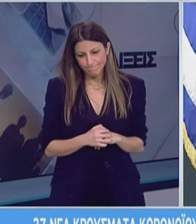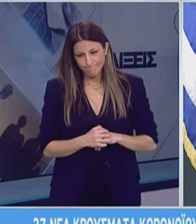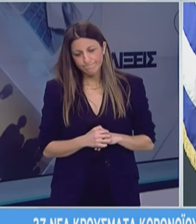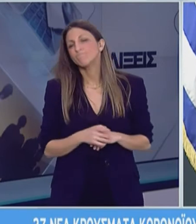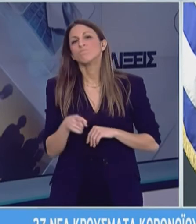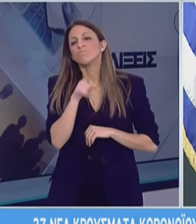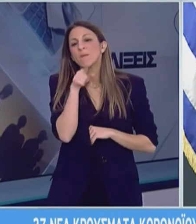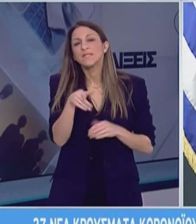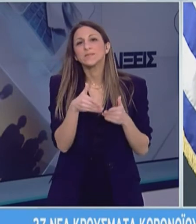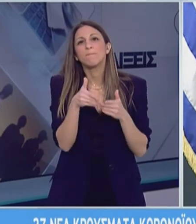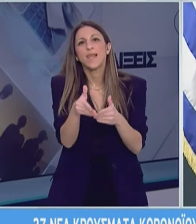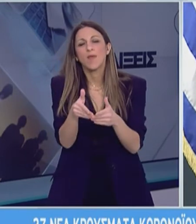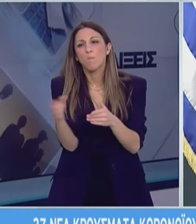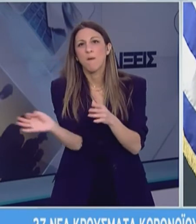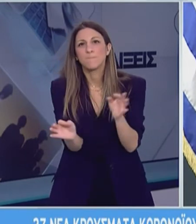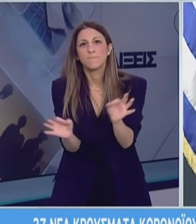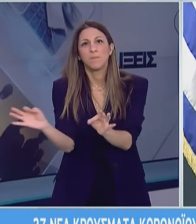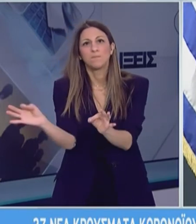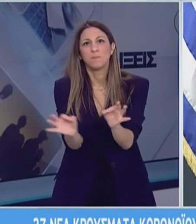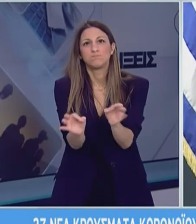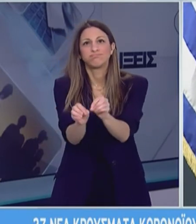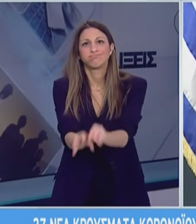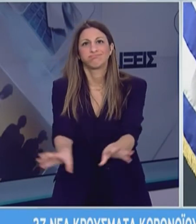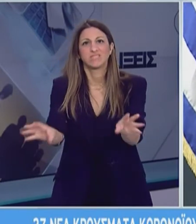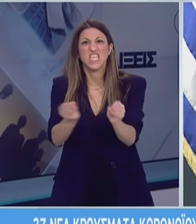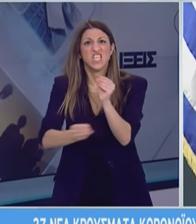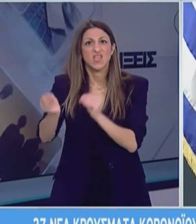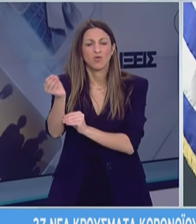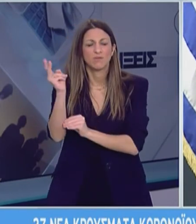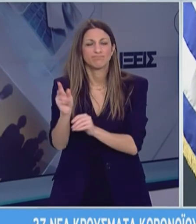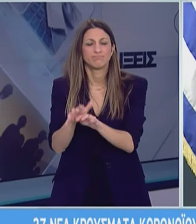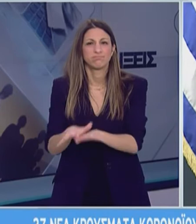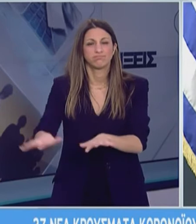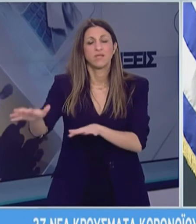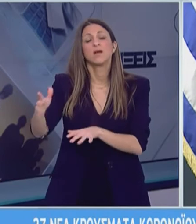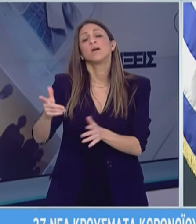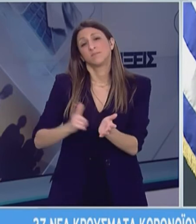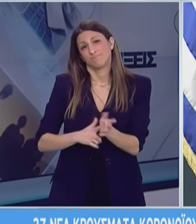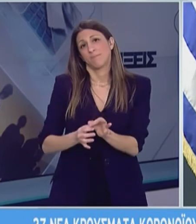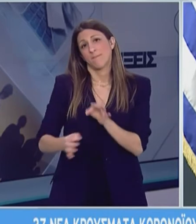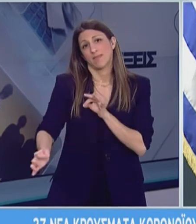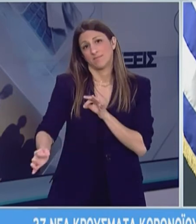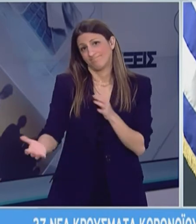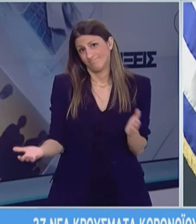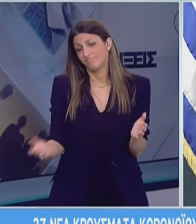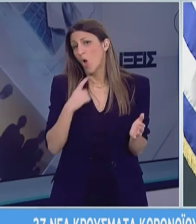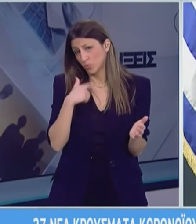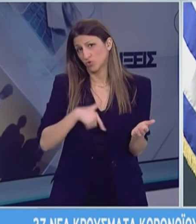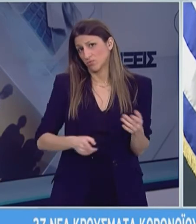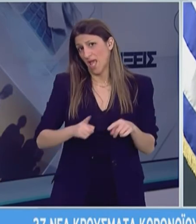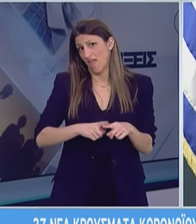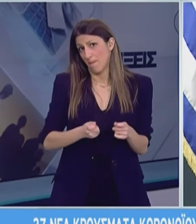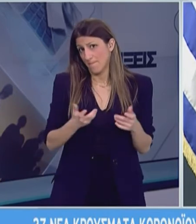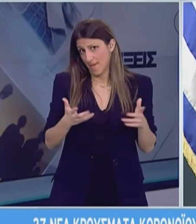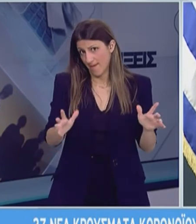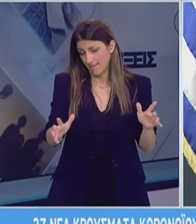κατά κάποιο τρόπο που εποάζουν την νόσο και διασπείρεται ταχύτητα σε αυτά και πρέπει να παίρνουν δραστικά μέτρα όπως αυτά που πήραμε. Παρ' όλα αυτά